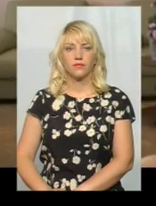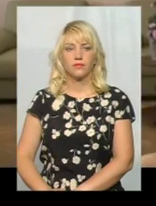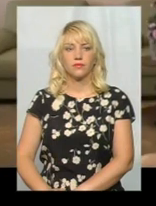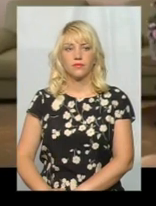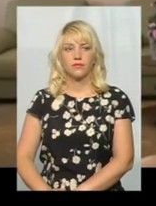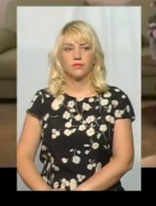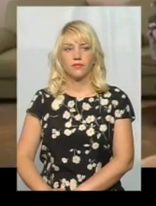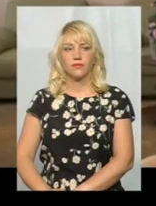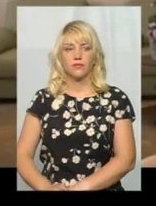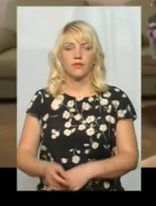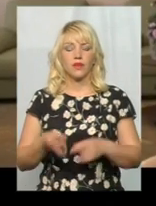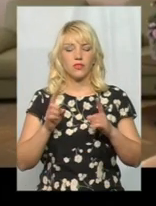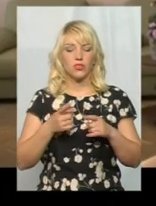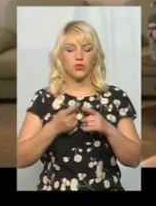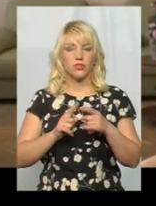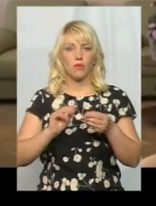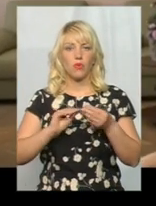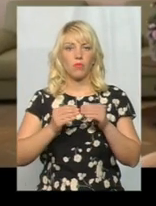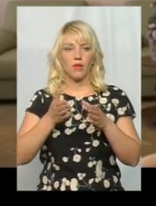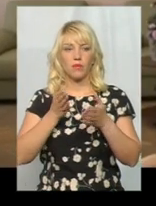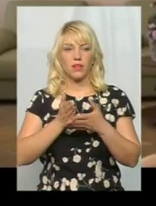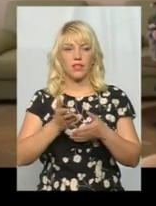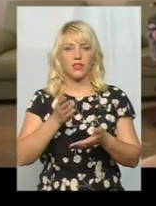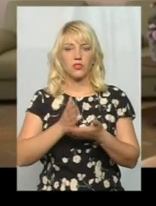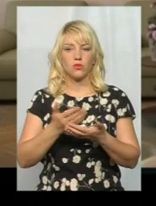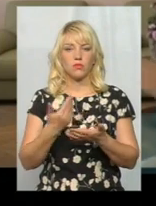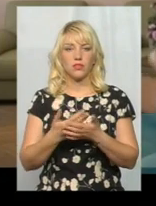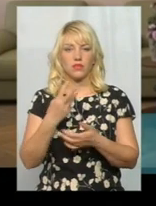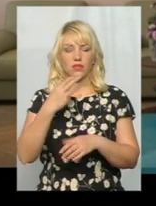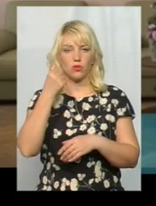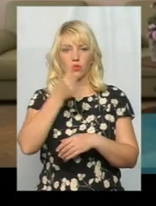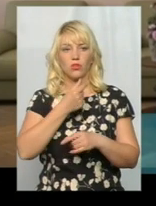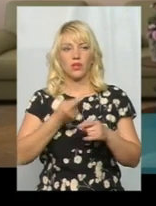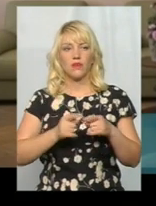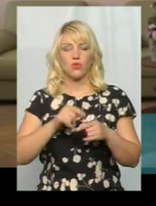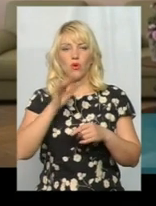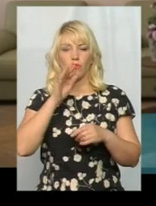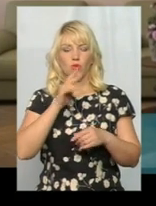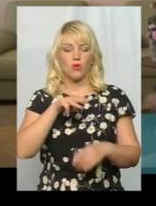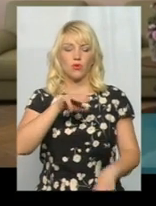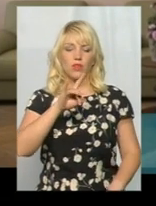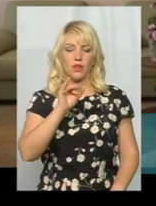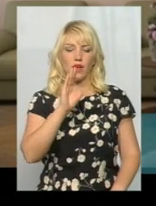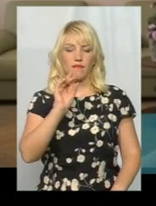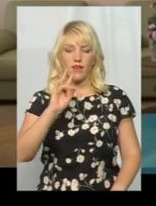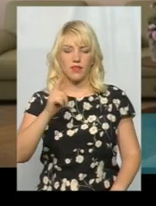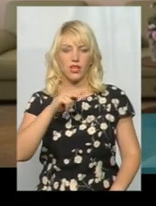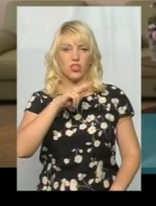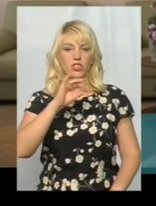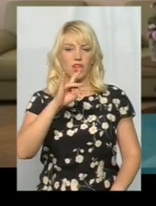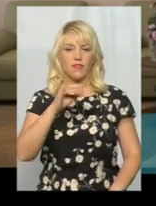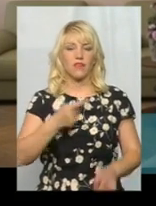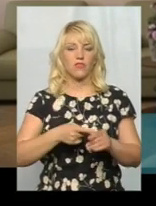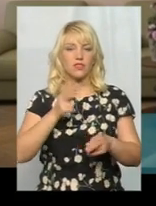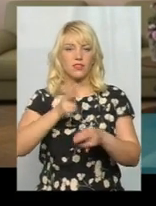Дійсно, ця проблема є, існує близько трьох років, і саме в цю пору, травень-червень, вона загострюється. Ми її